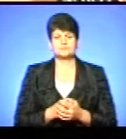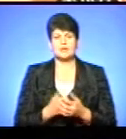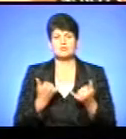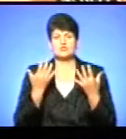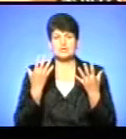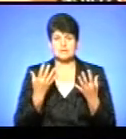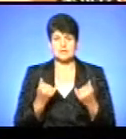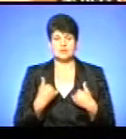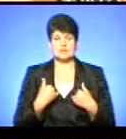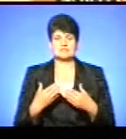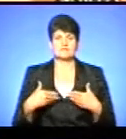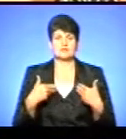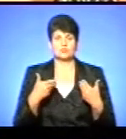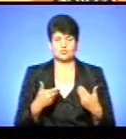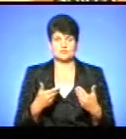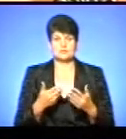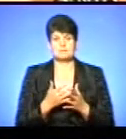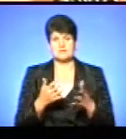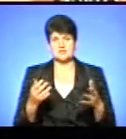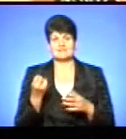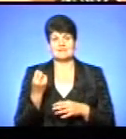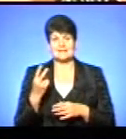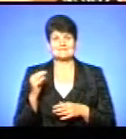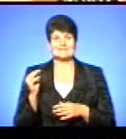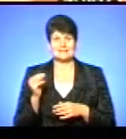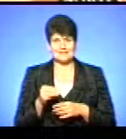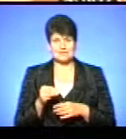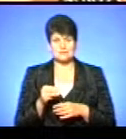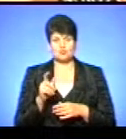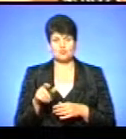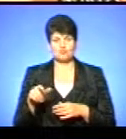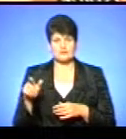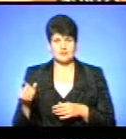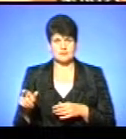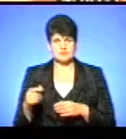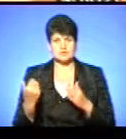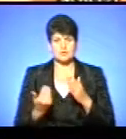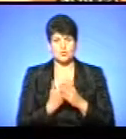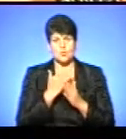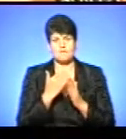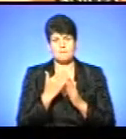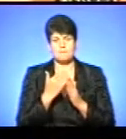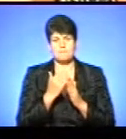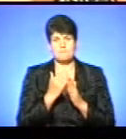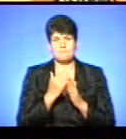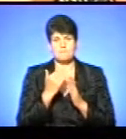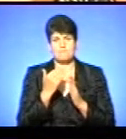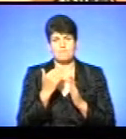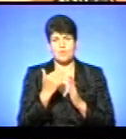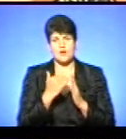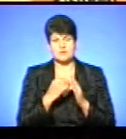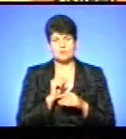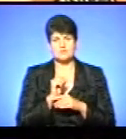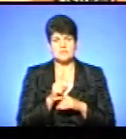сьогоднішній день до нас звернулися вже понад 12 тисяч людей за новим порядком призначення